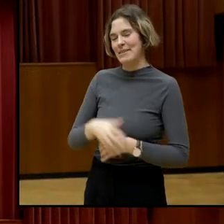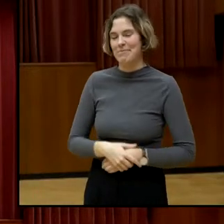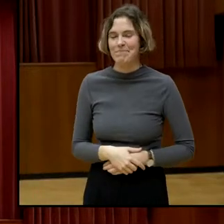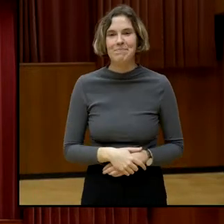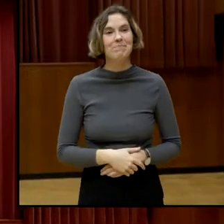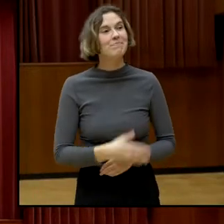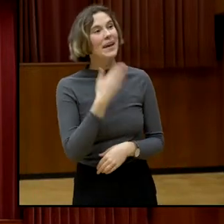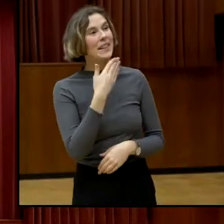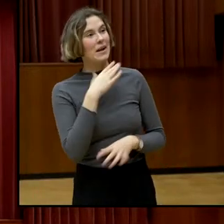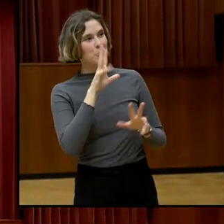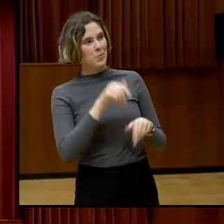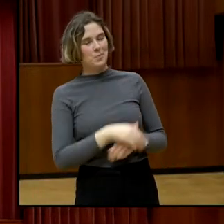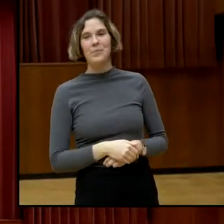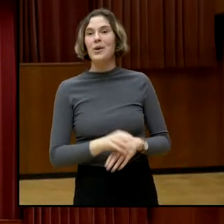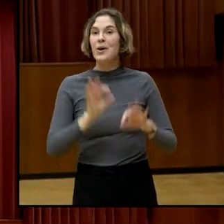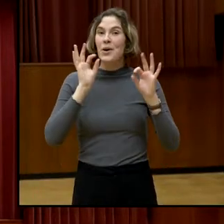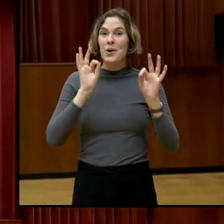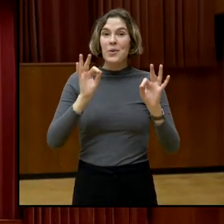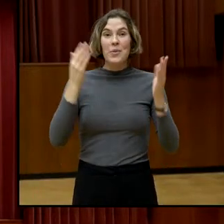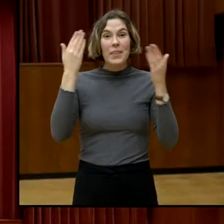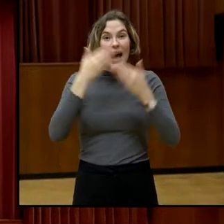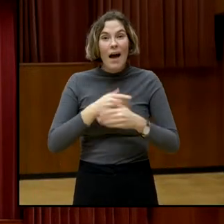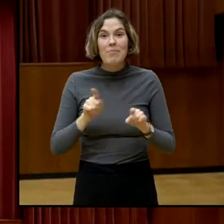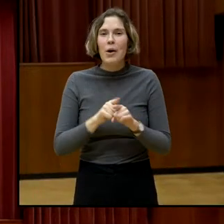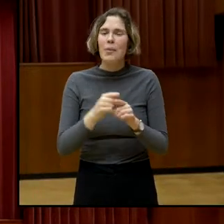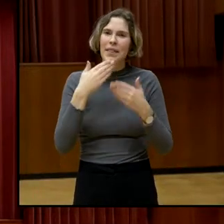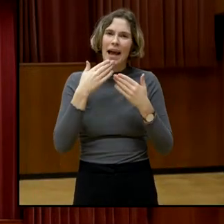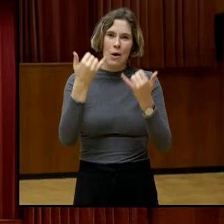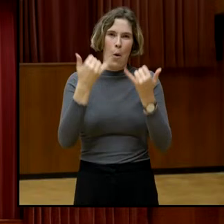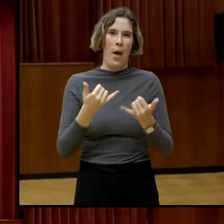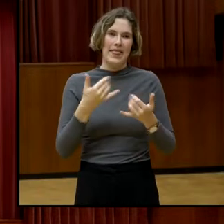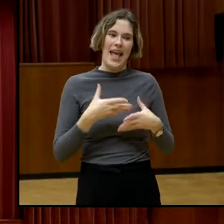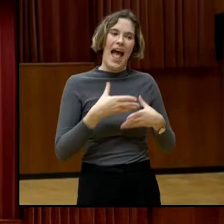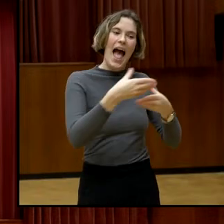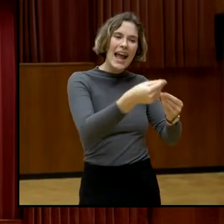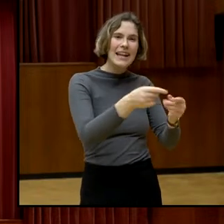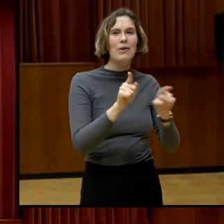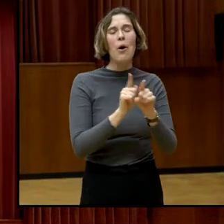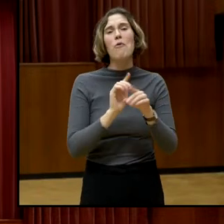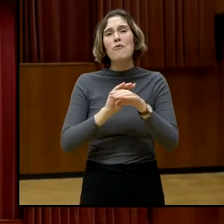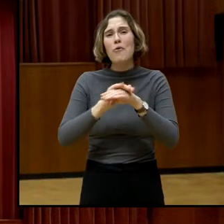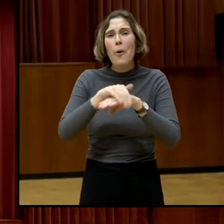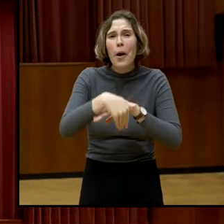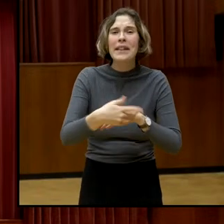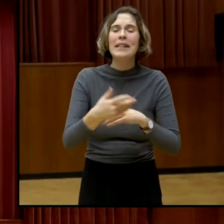Ja, schönen guten Abend und vielen herzlichen Dank für die Einladung und die freundliche Vorstellung.